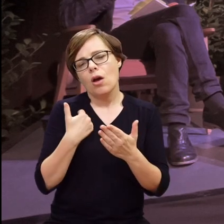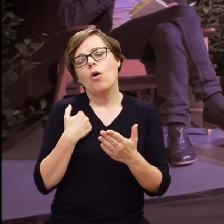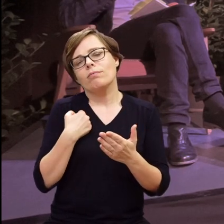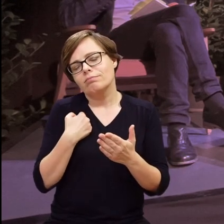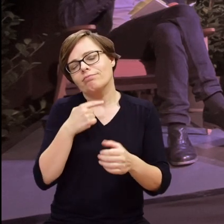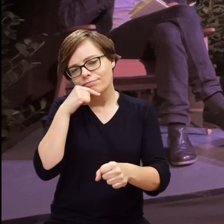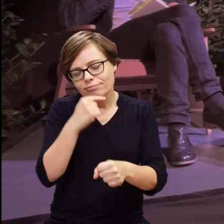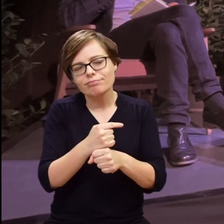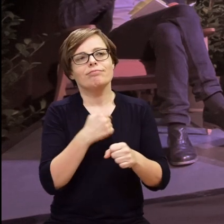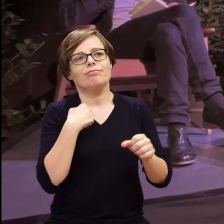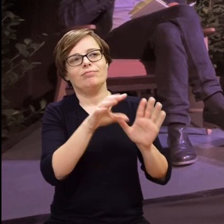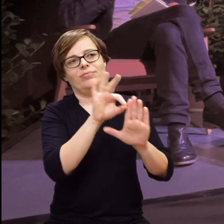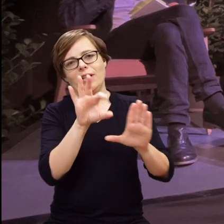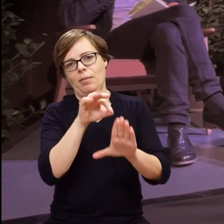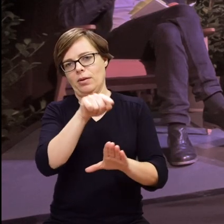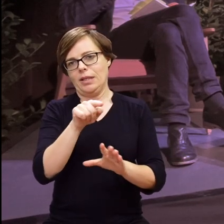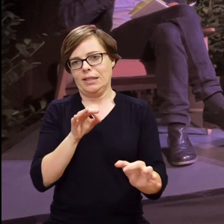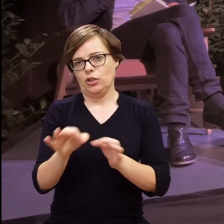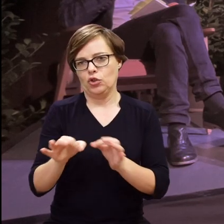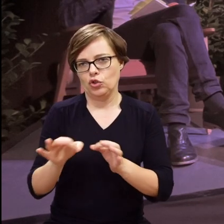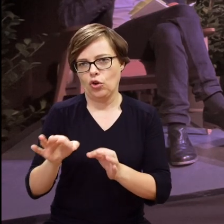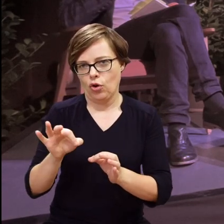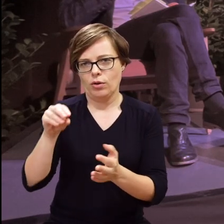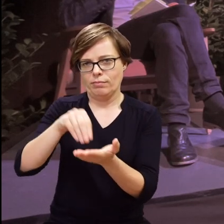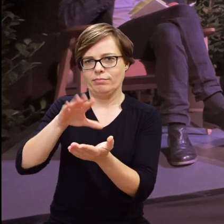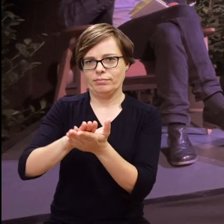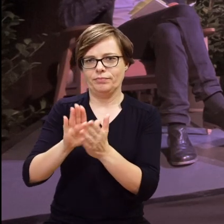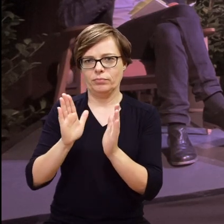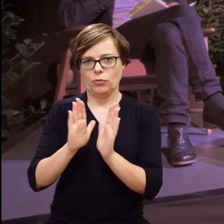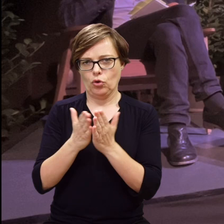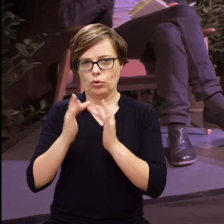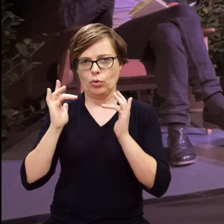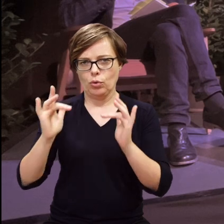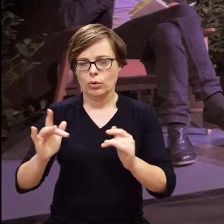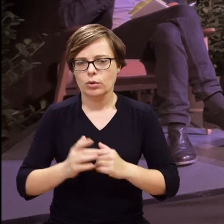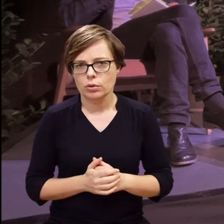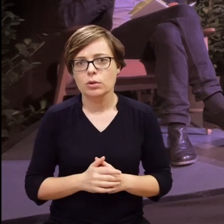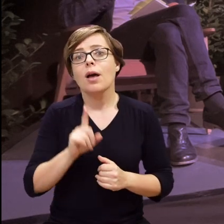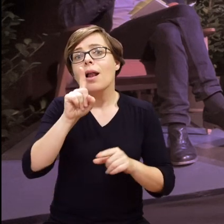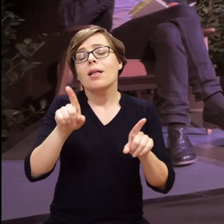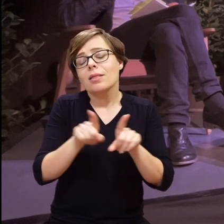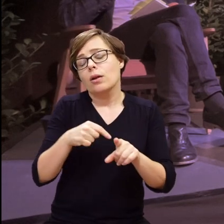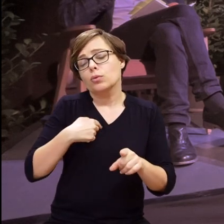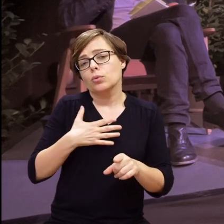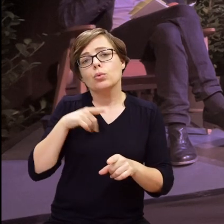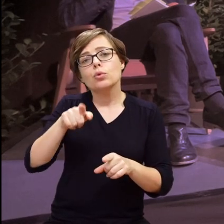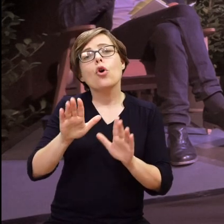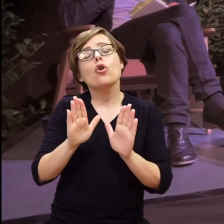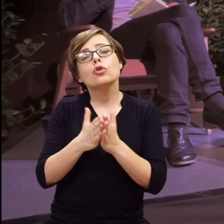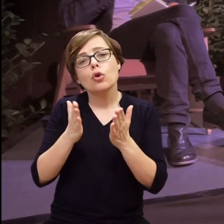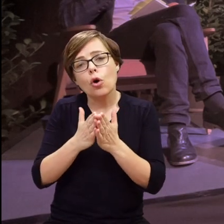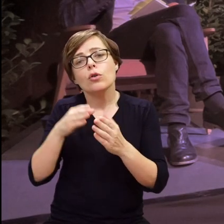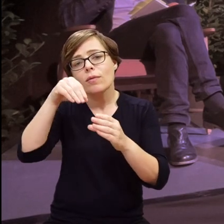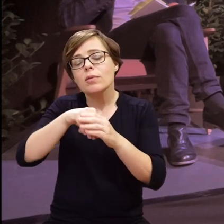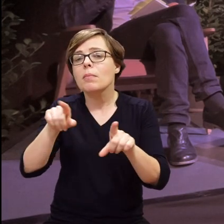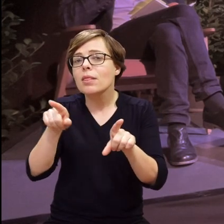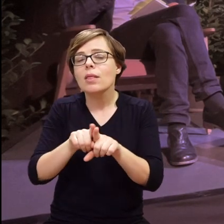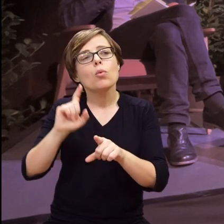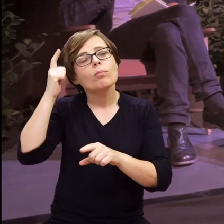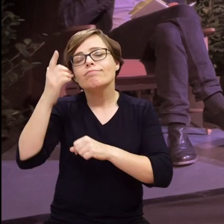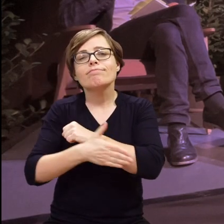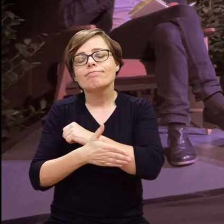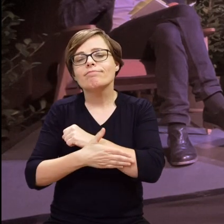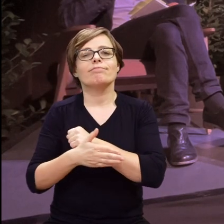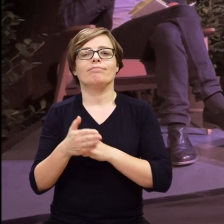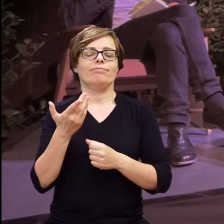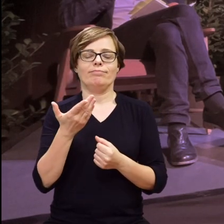głuchą. Więc stąd też wybór takich historii. I myślę, że jest to też w dużej mierze książka po prostu